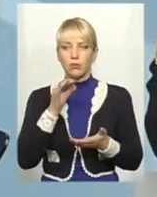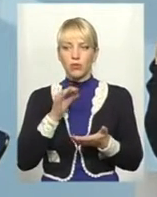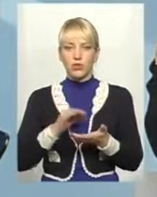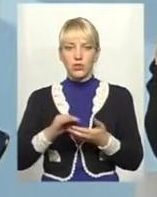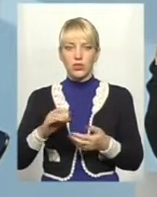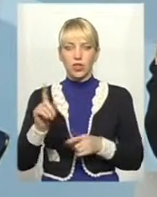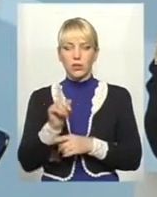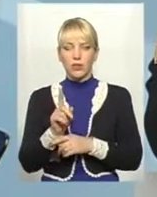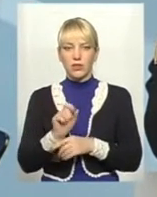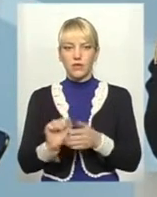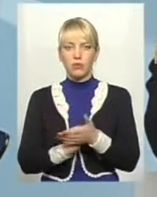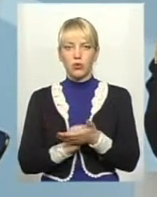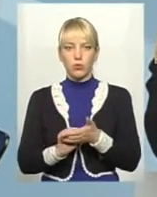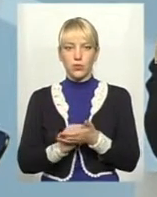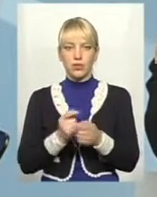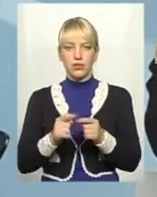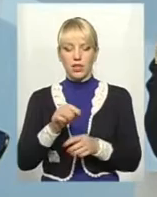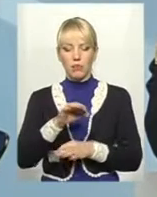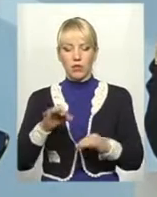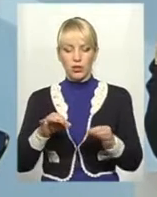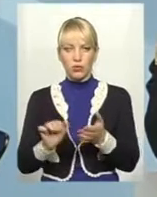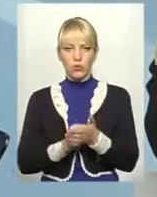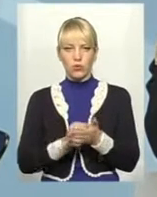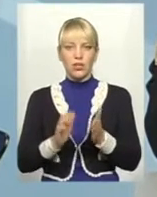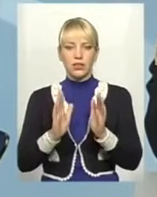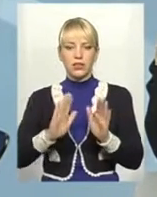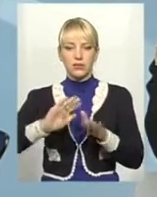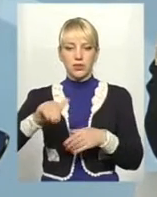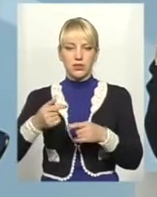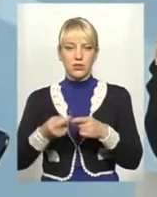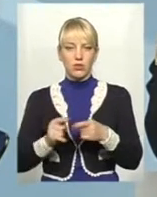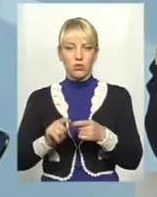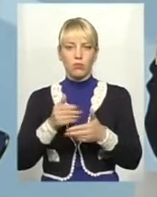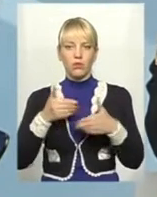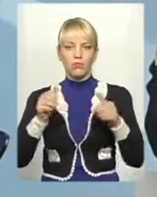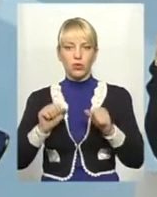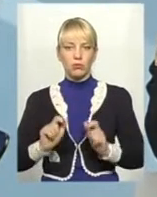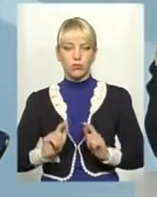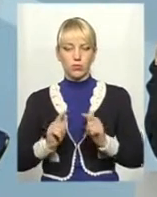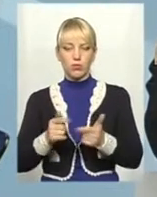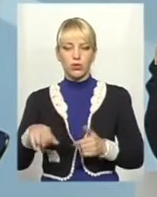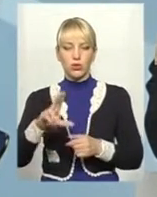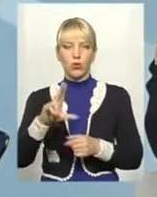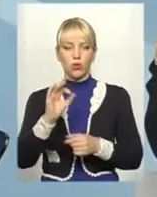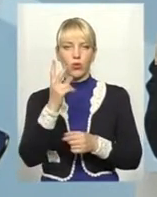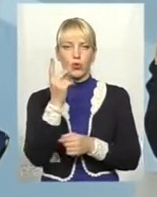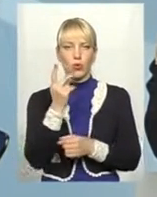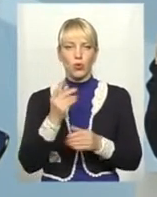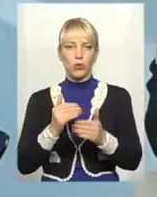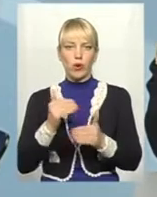нормативним документам цієї проєктної документації. Тільки після цього ми можемо приступати до другого етапу – це